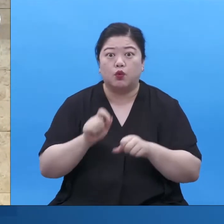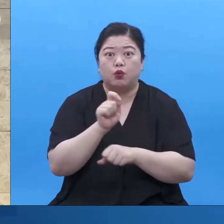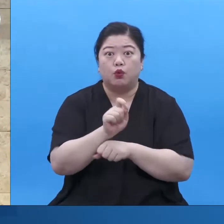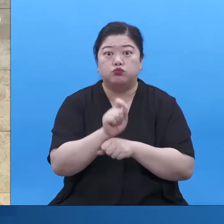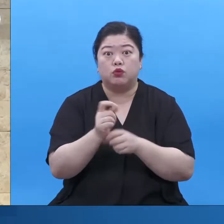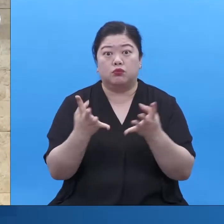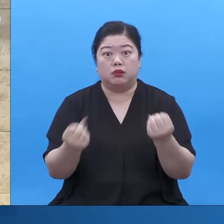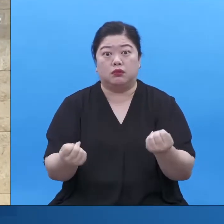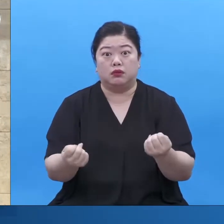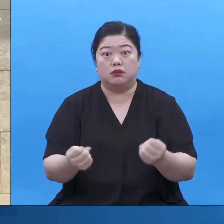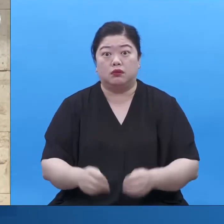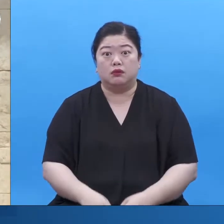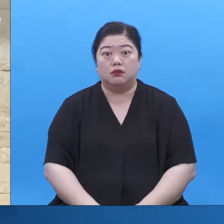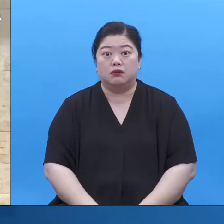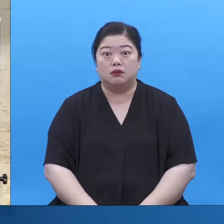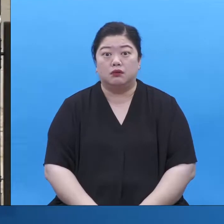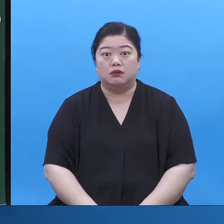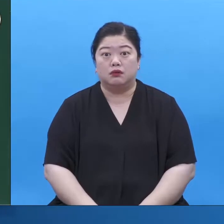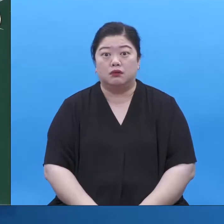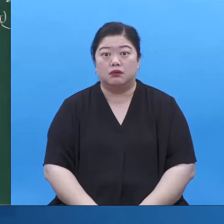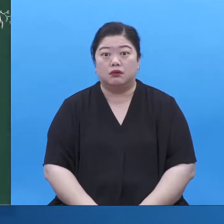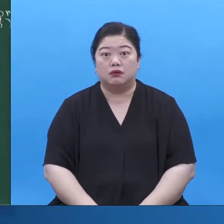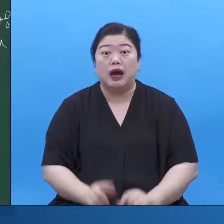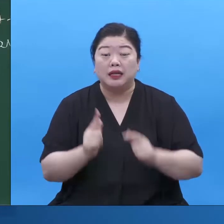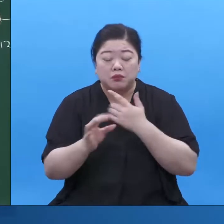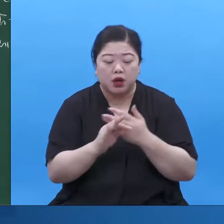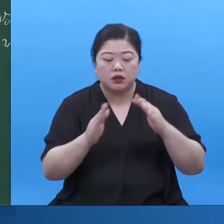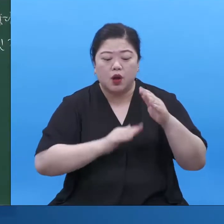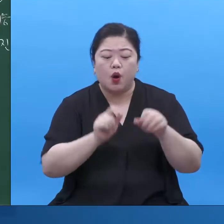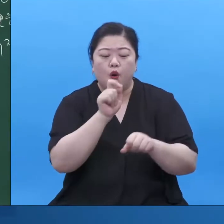아니면 역할을 했고요